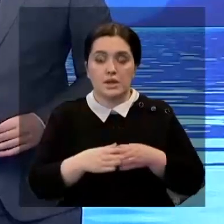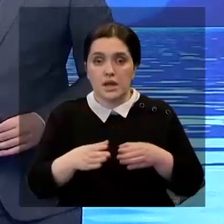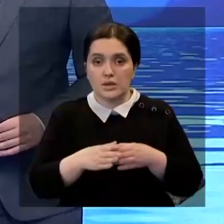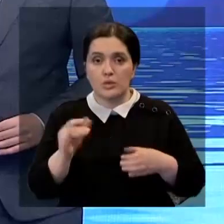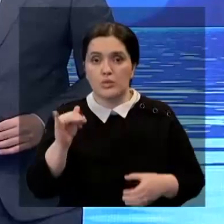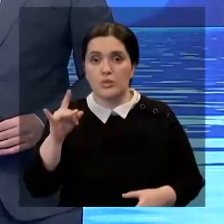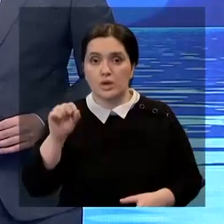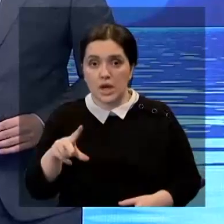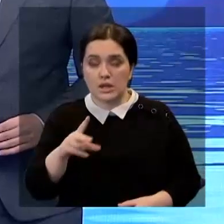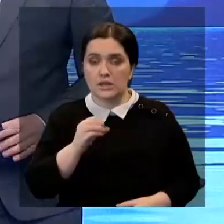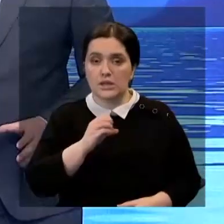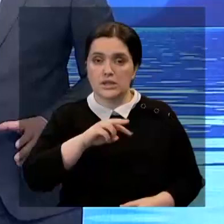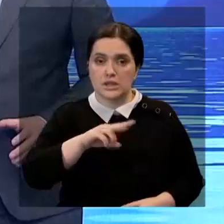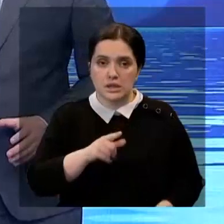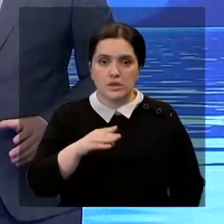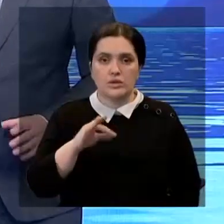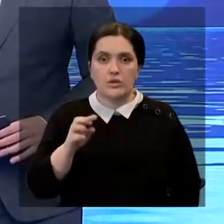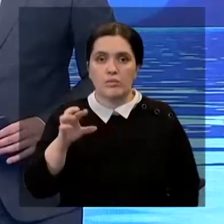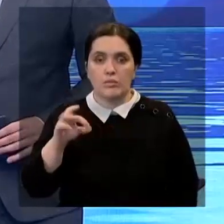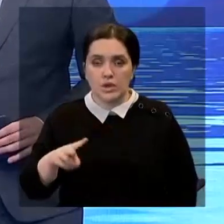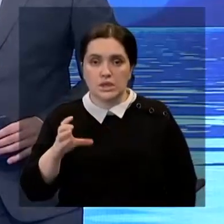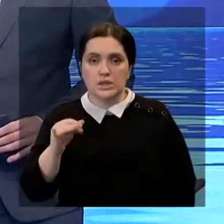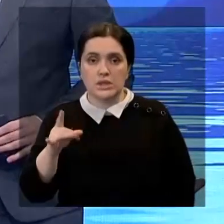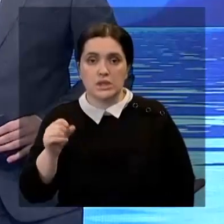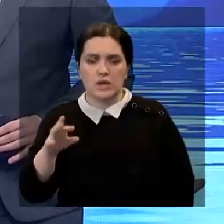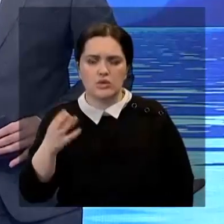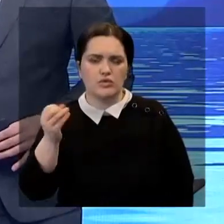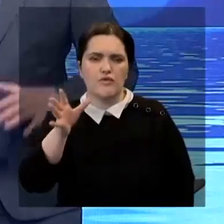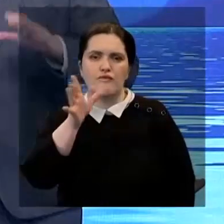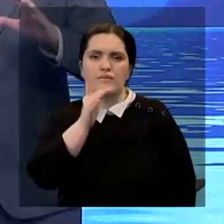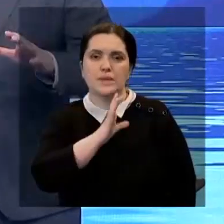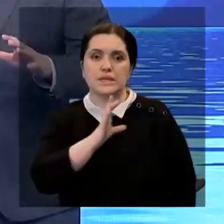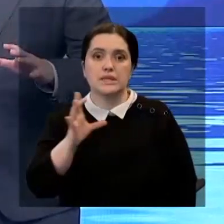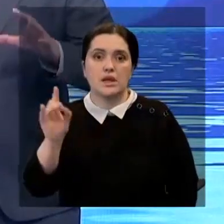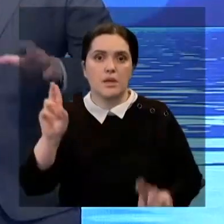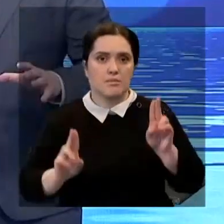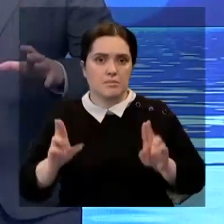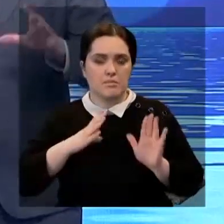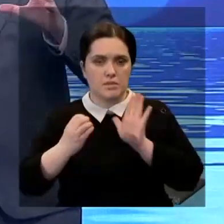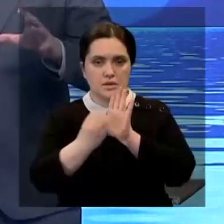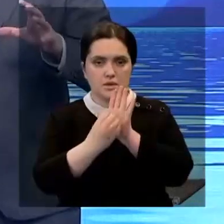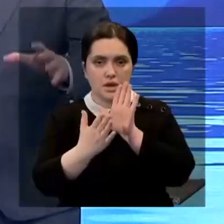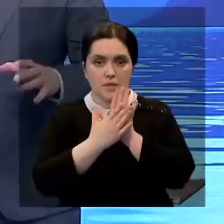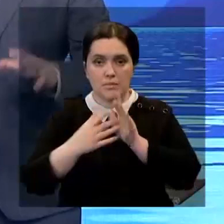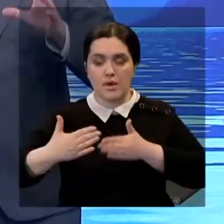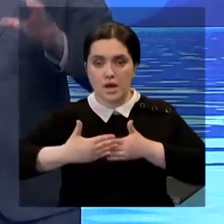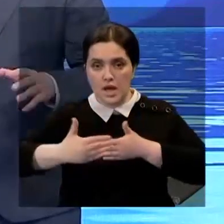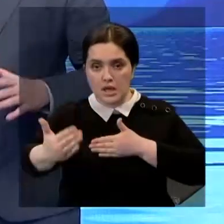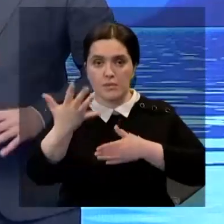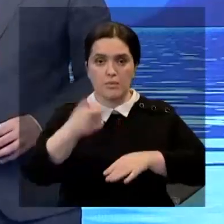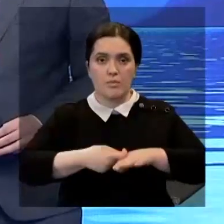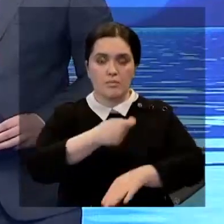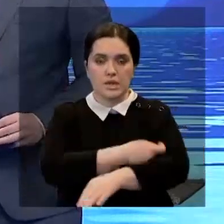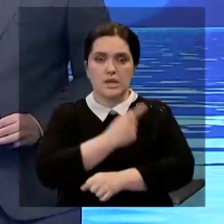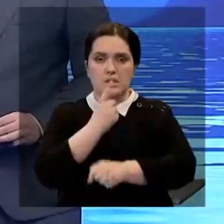Урал, Есиль, Табол, Иртыш, Сырдарья. Дело в том, что еще в советских правилах прописано – на расстоянии 500 метров нельзя